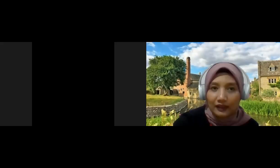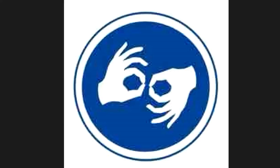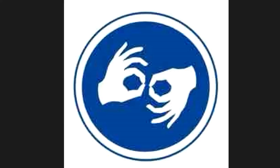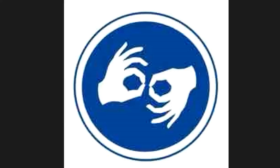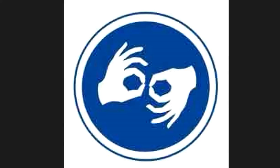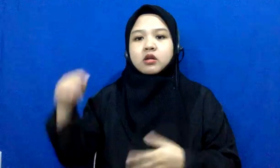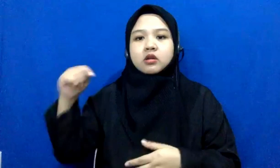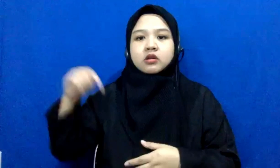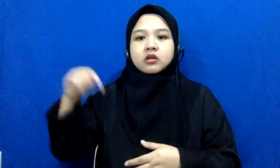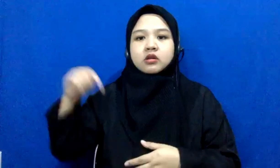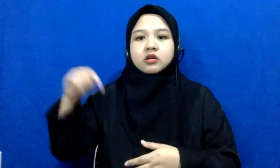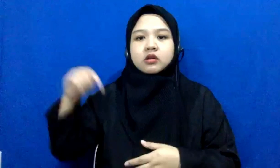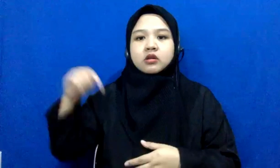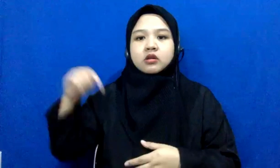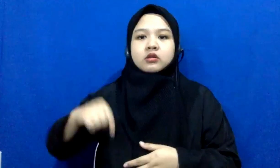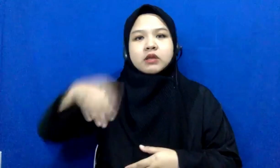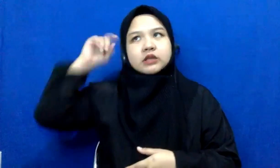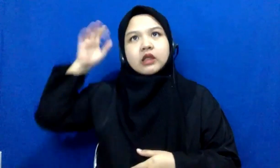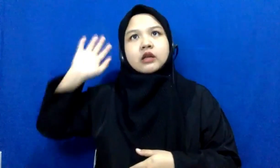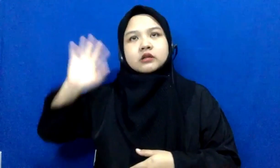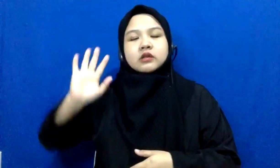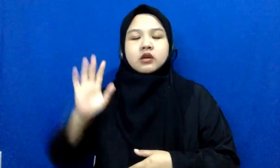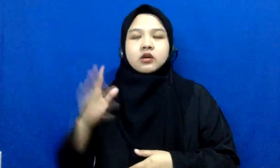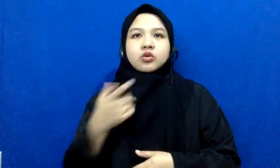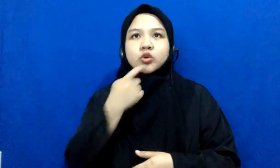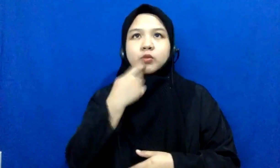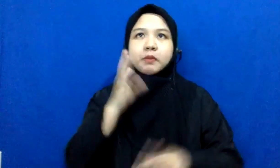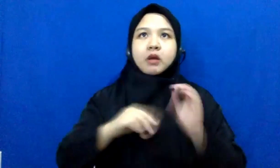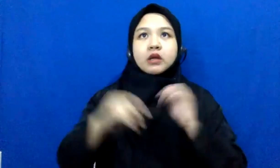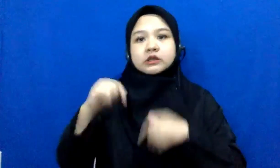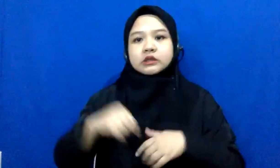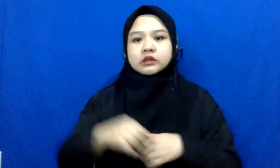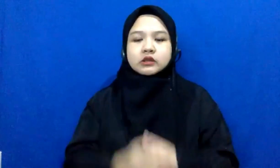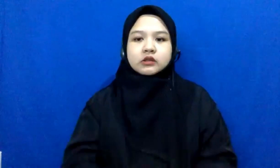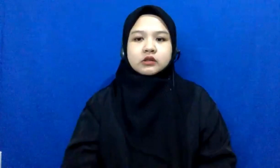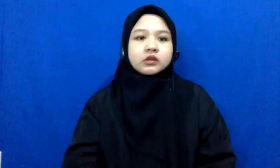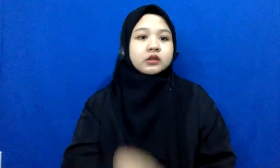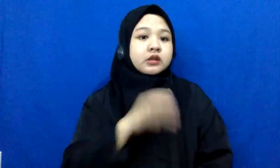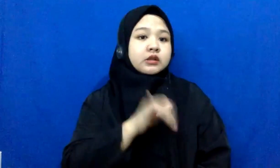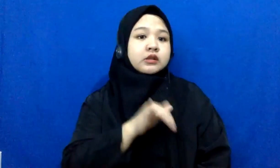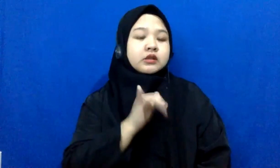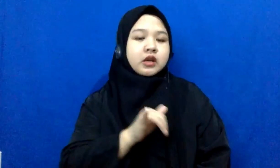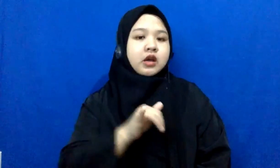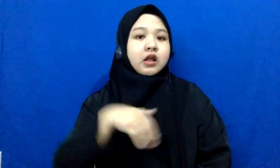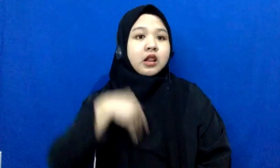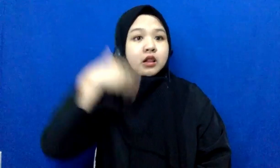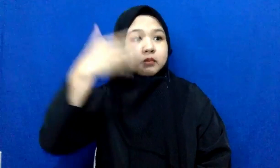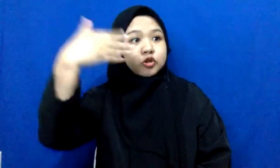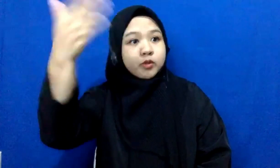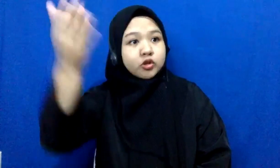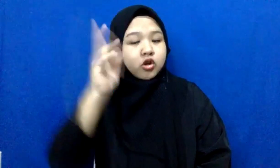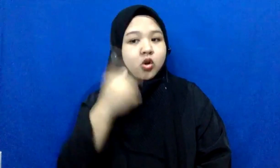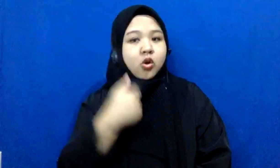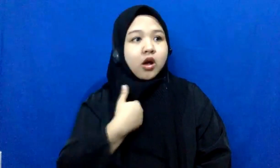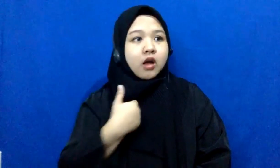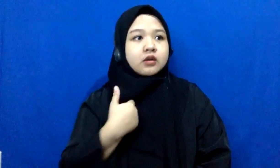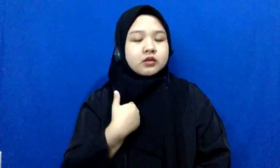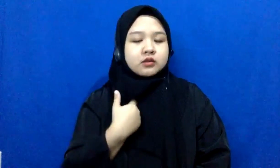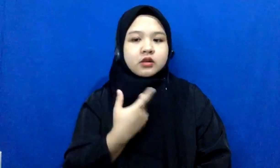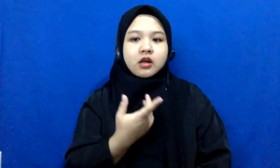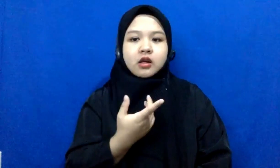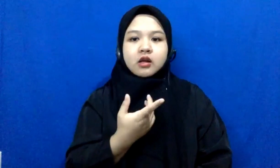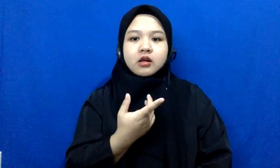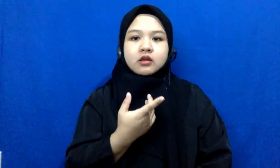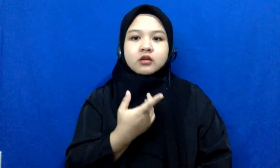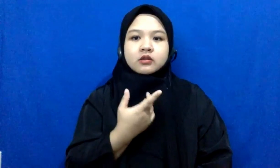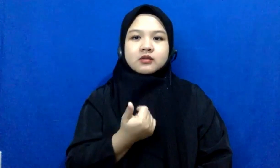masih inget aja pas mbaknya bahas ini ya jadi next time kalau digituin lagi harus lebih ini Mas Fajrin